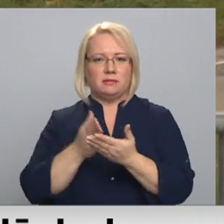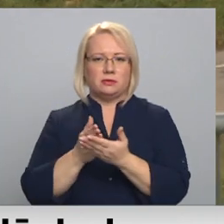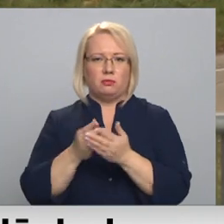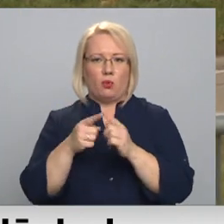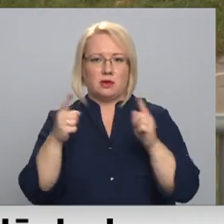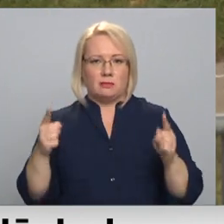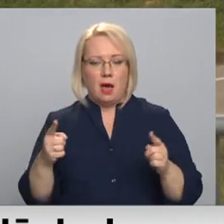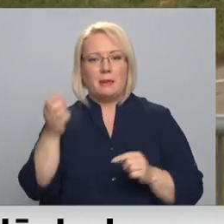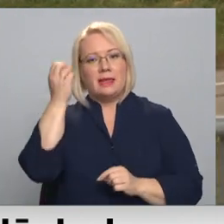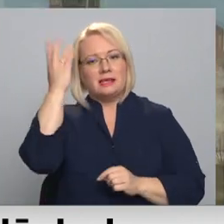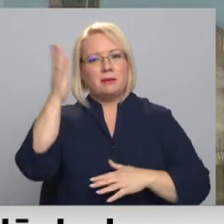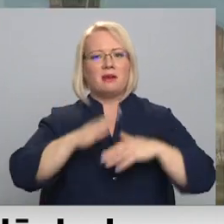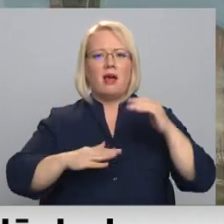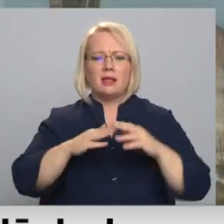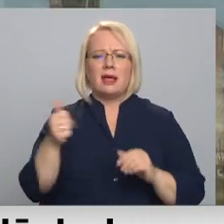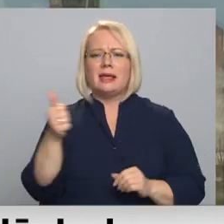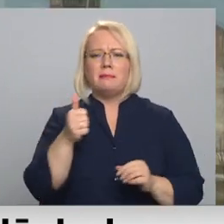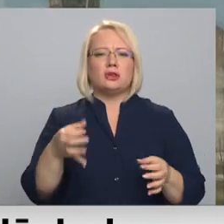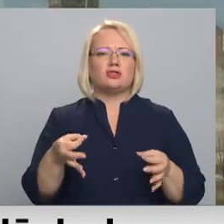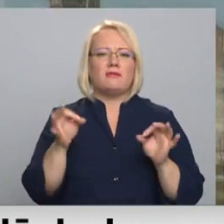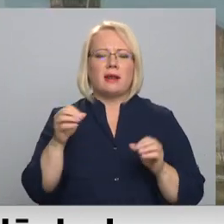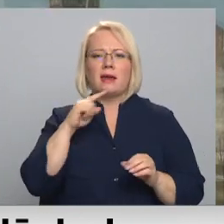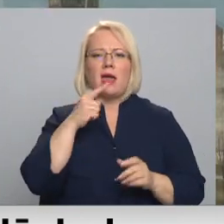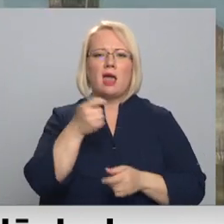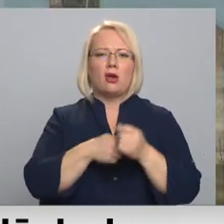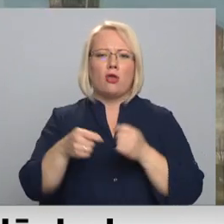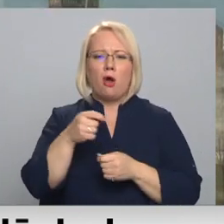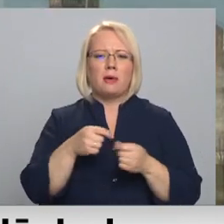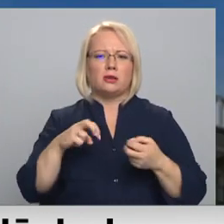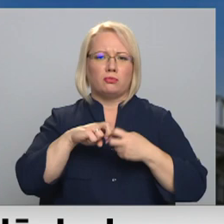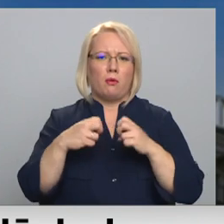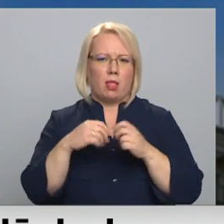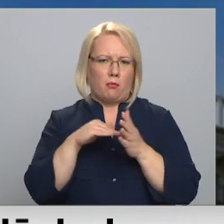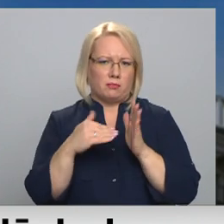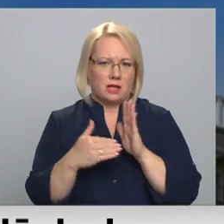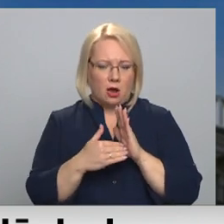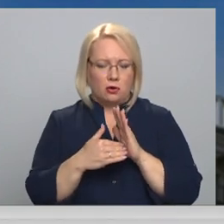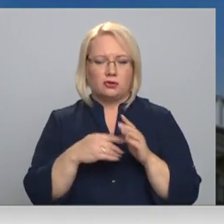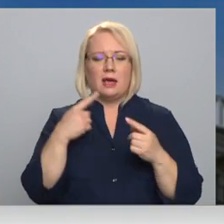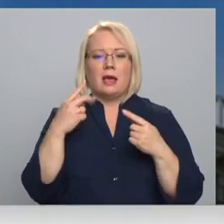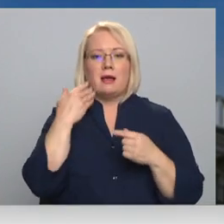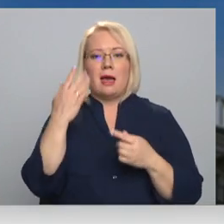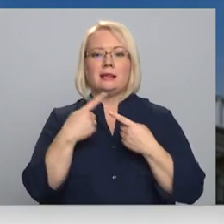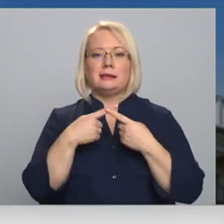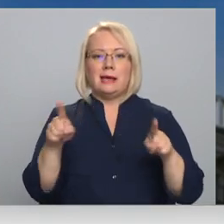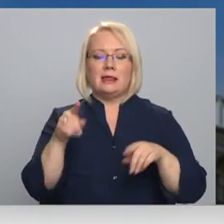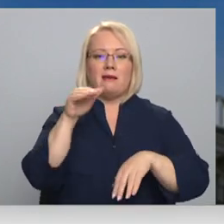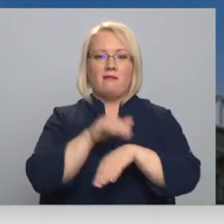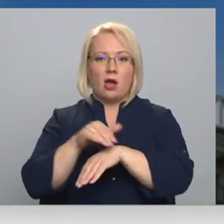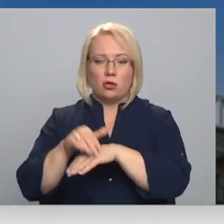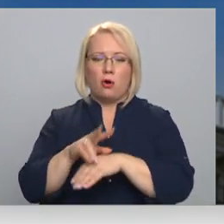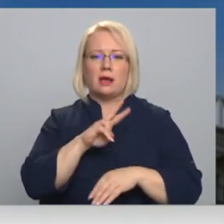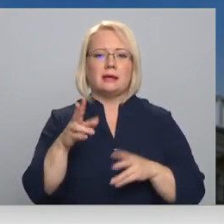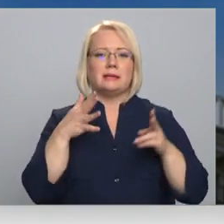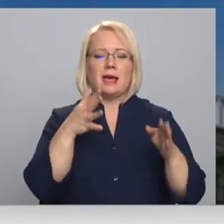izglītības kvalitāte ir īpaši svarīgi tieši ekonomikas krīzes apstākļos. Kad visi citi faktori, kas ietekmē ienākumus,